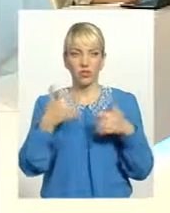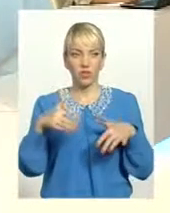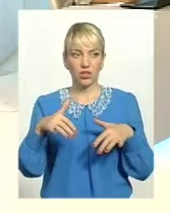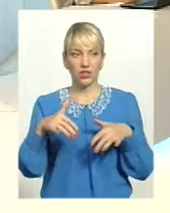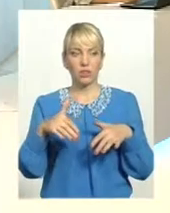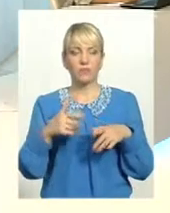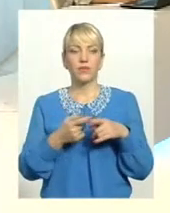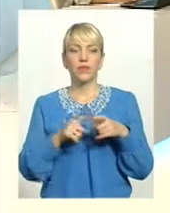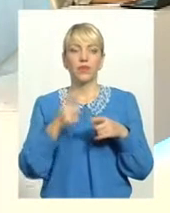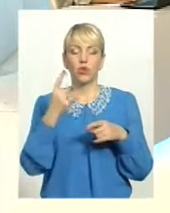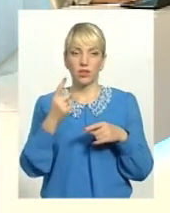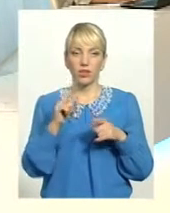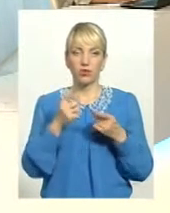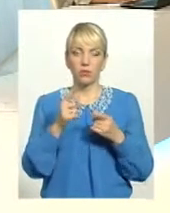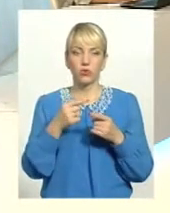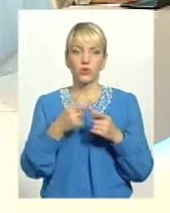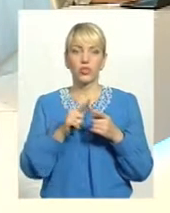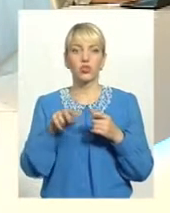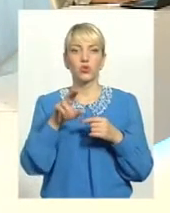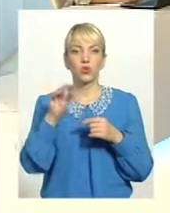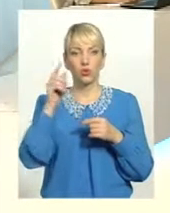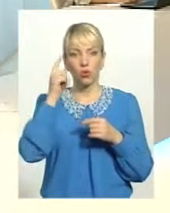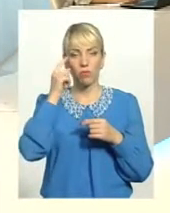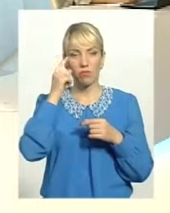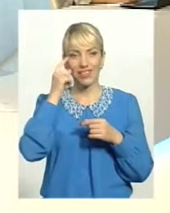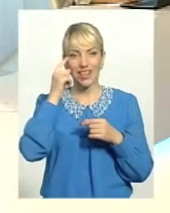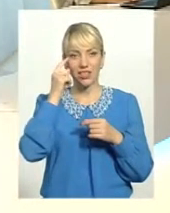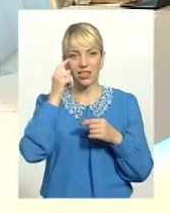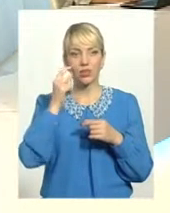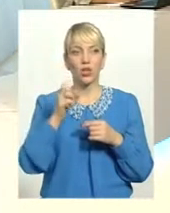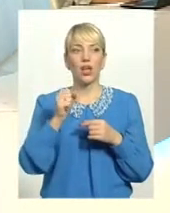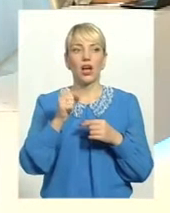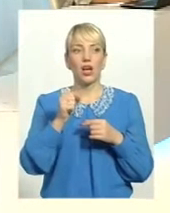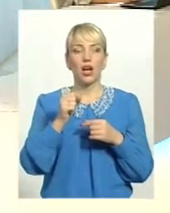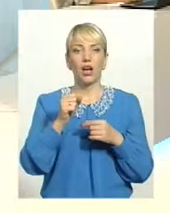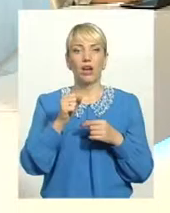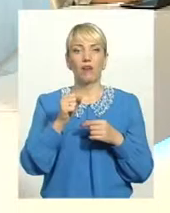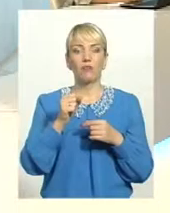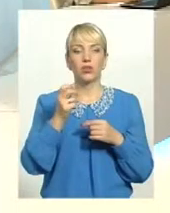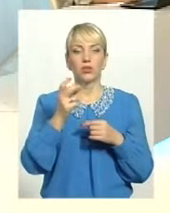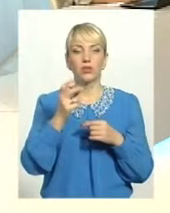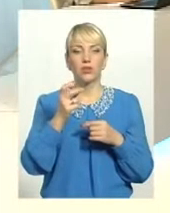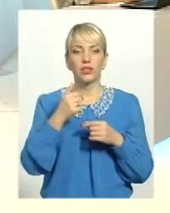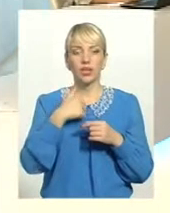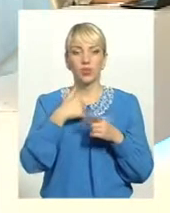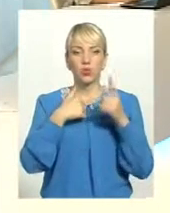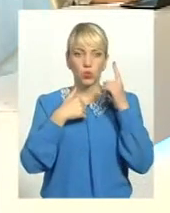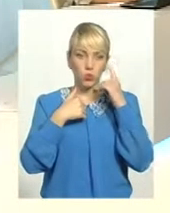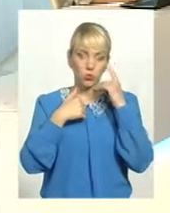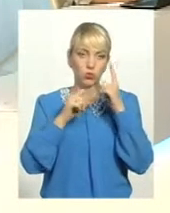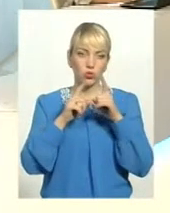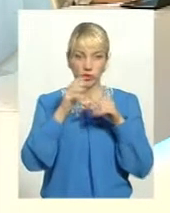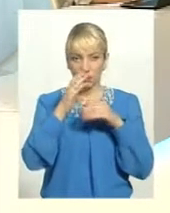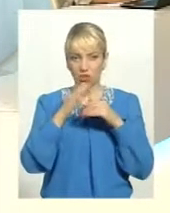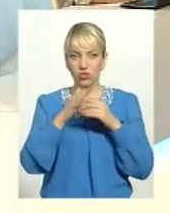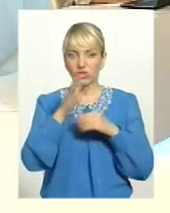Розумієте? Це одне. Тому це відносно менталітету. Це, в першу чергу, значить, я думаю, що от найближчий